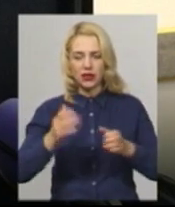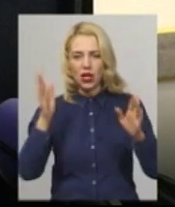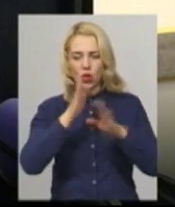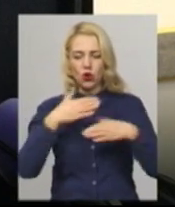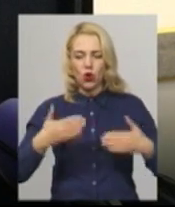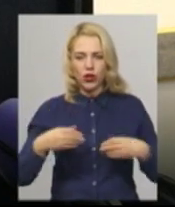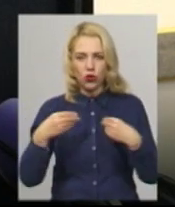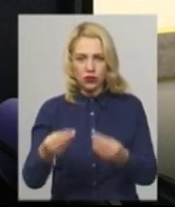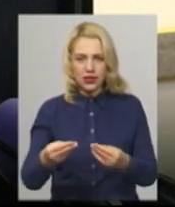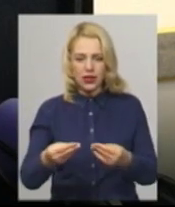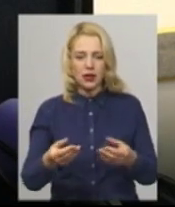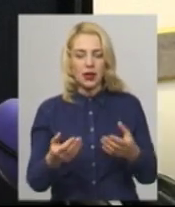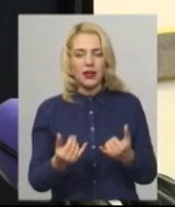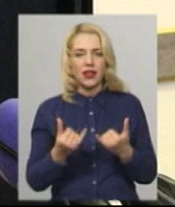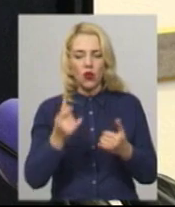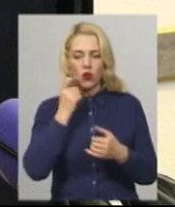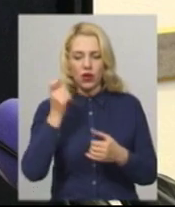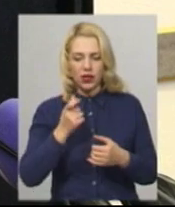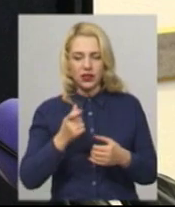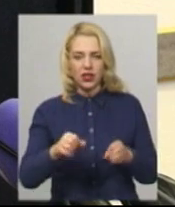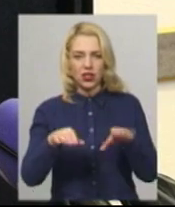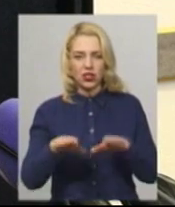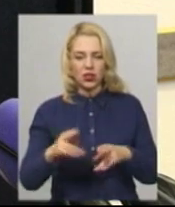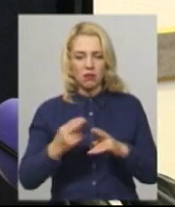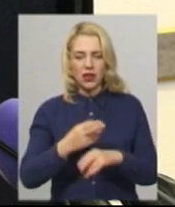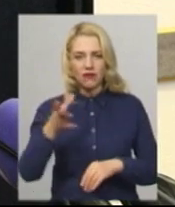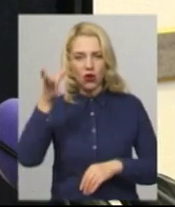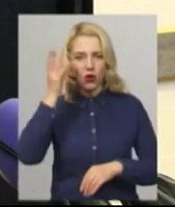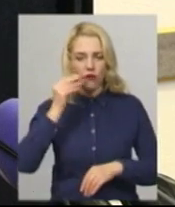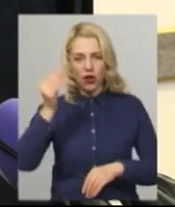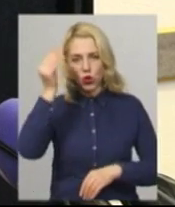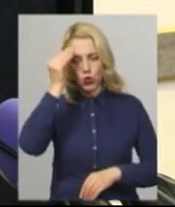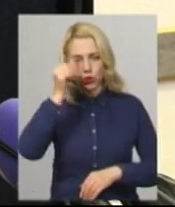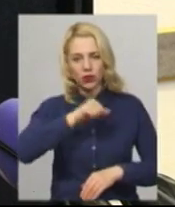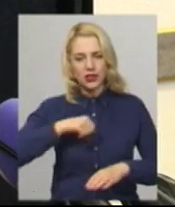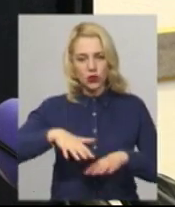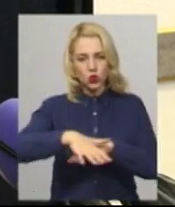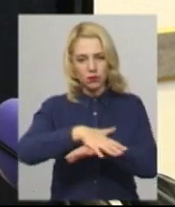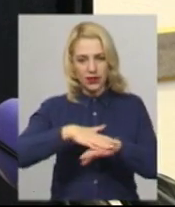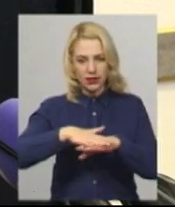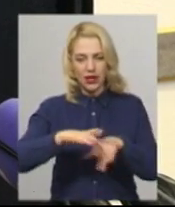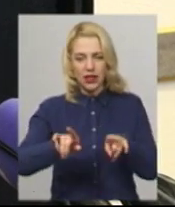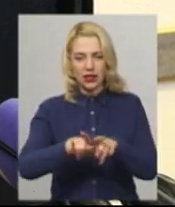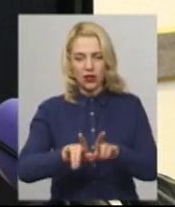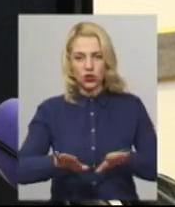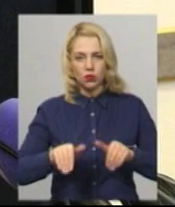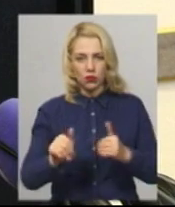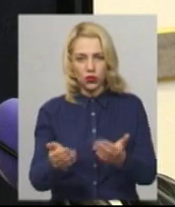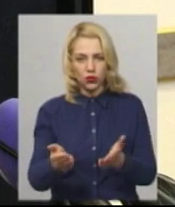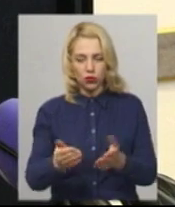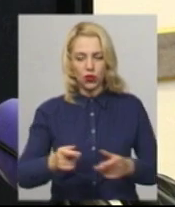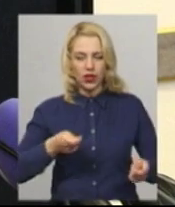для України рішень без урахування думки суспільства. Також пропонуємо